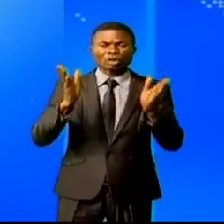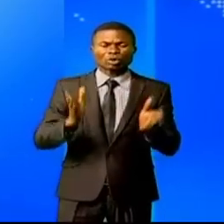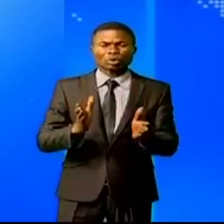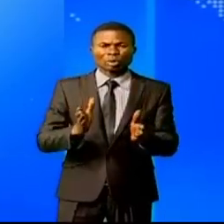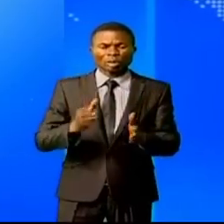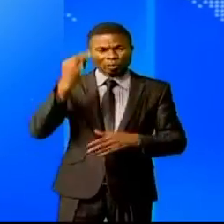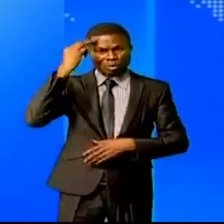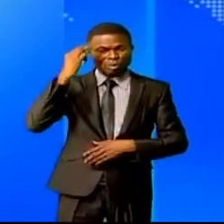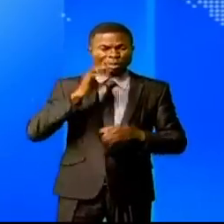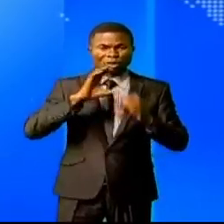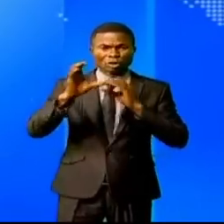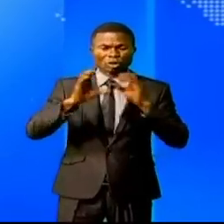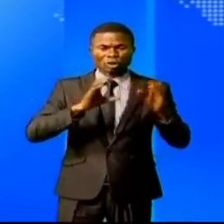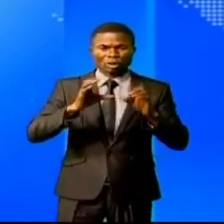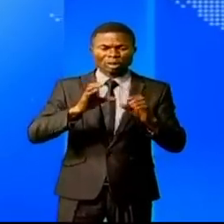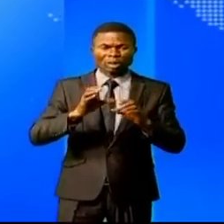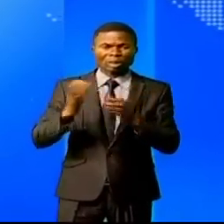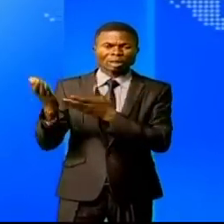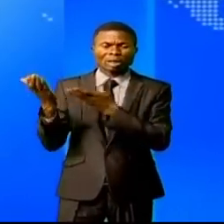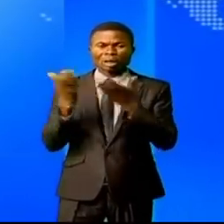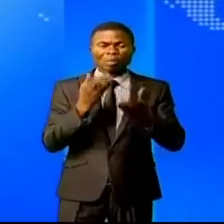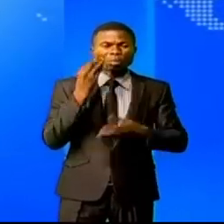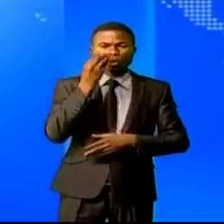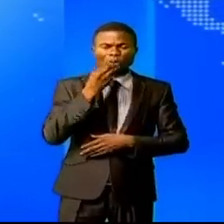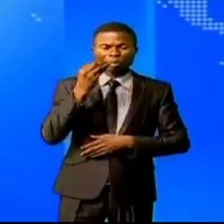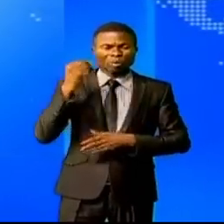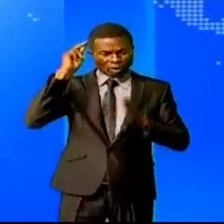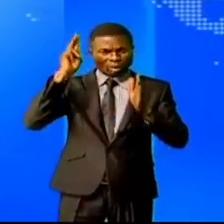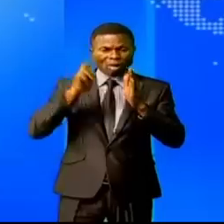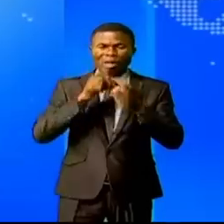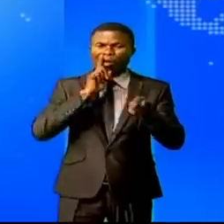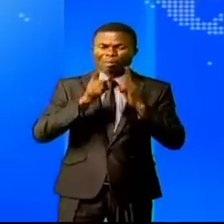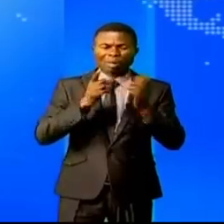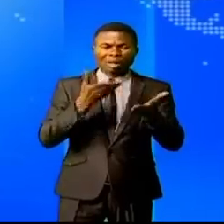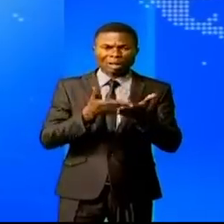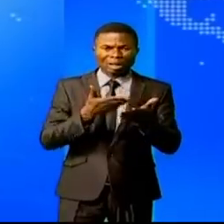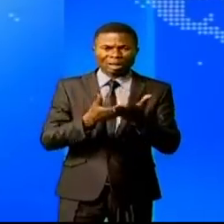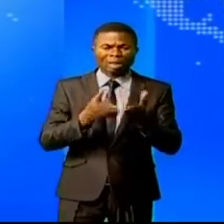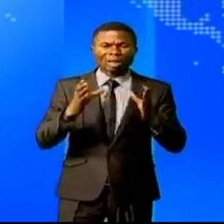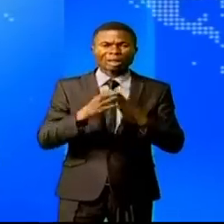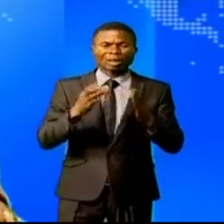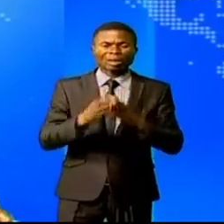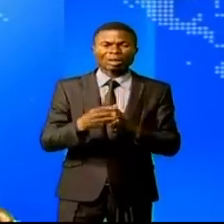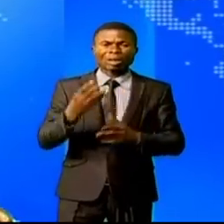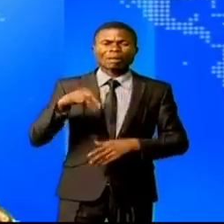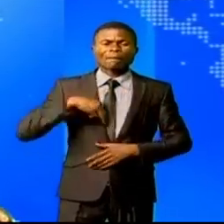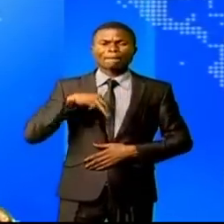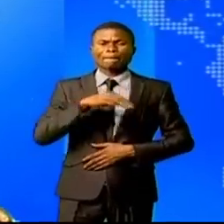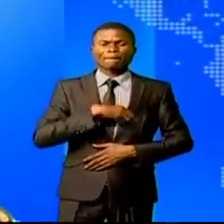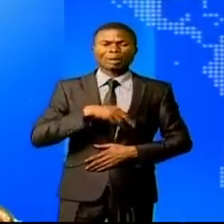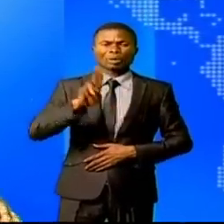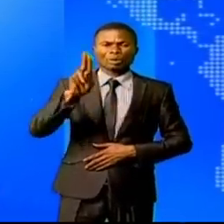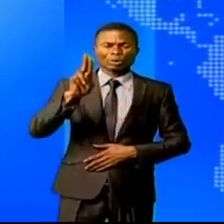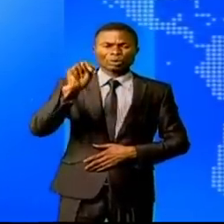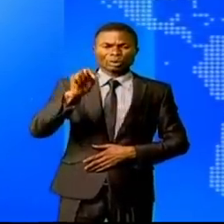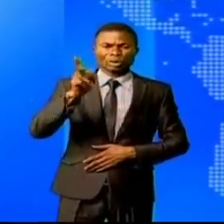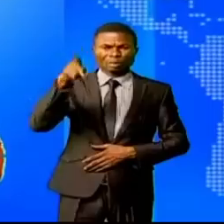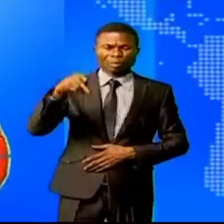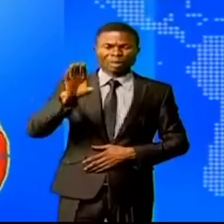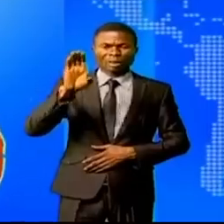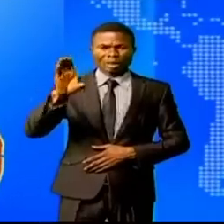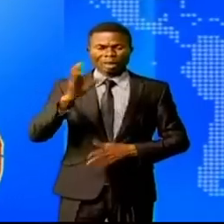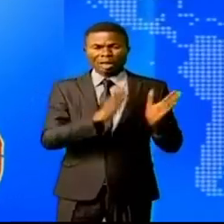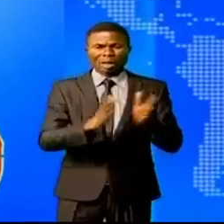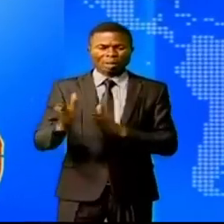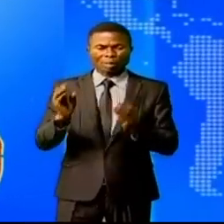ministre de la Communication et Média, Patrick Mouyaya, a échangé à ce sujet avec quelques membres de l'UNPC pour les préparatifs de